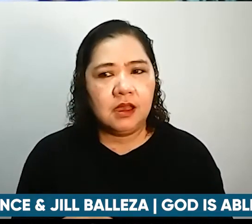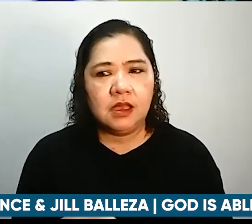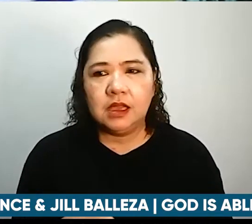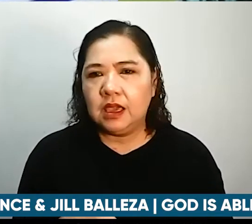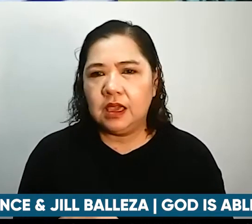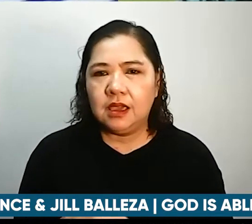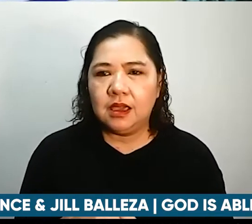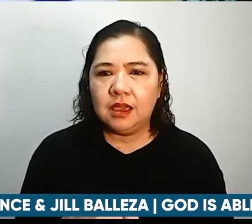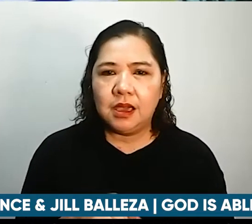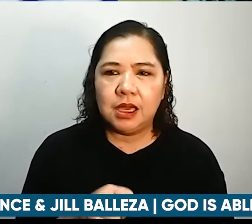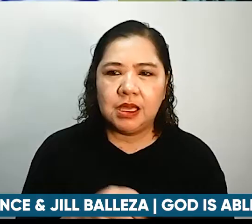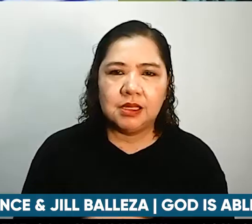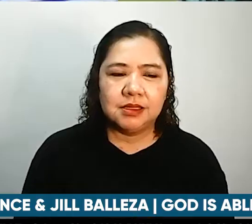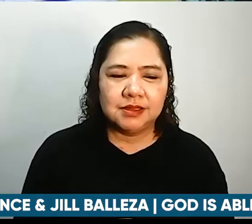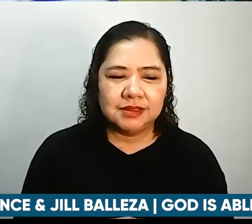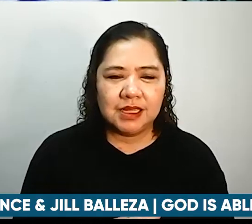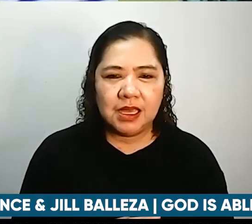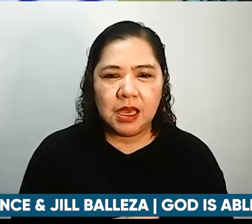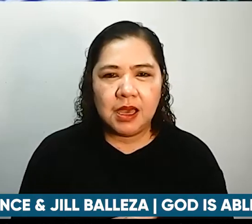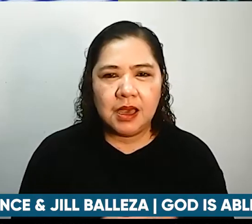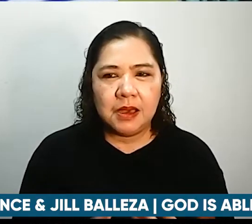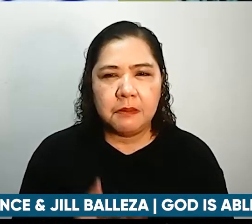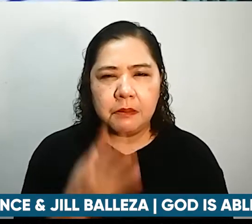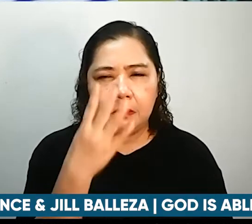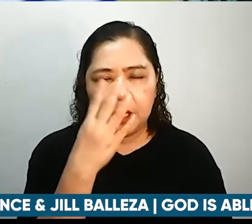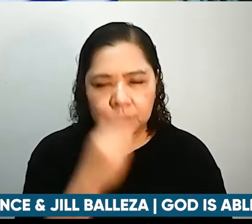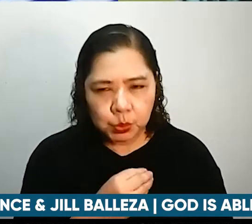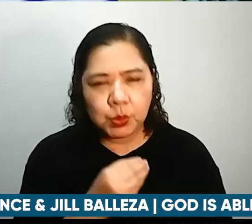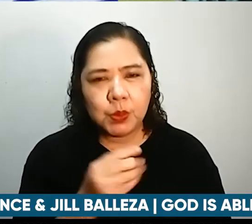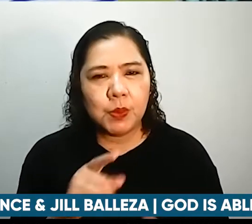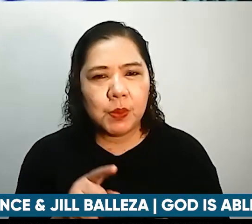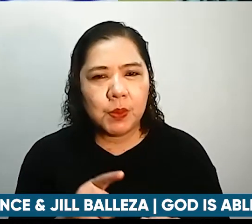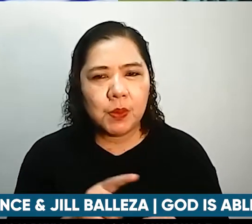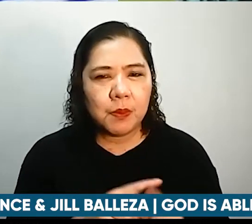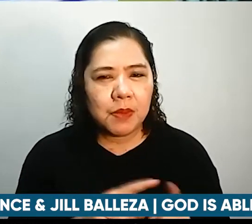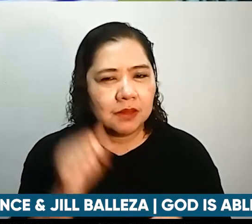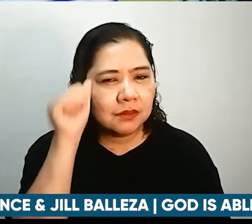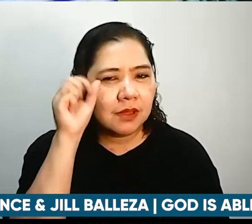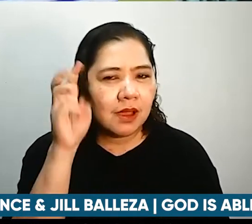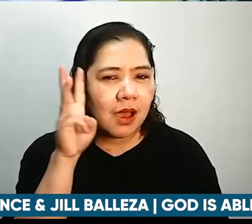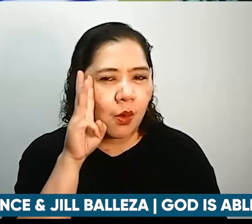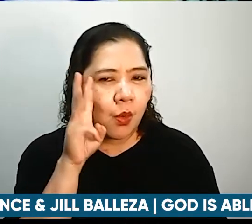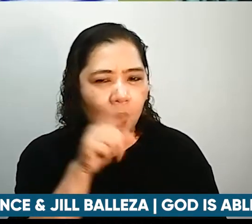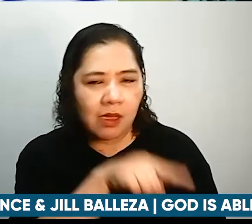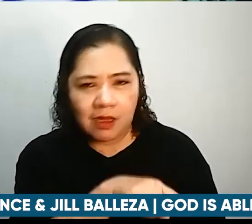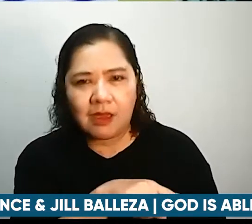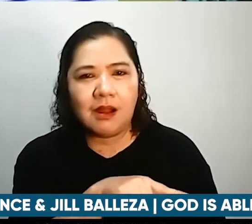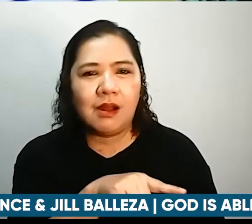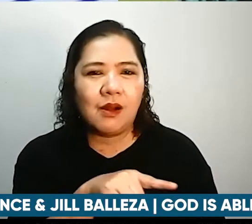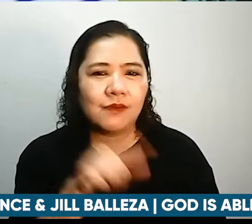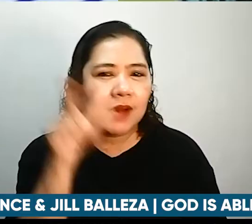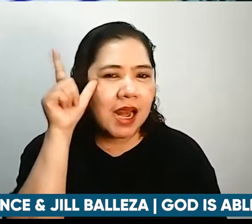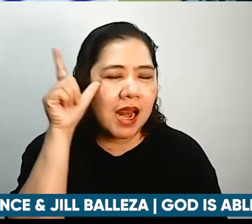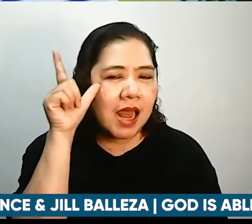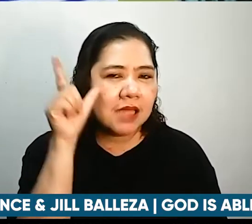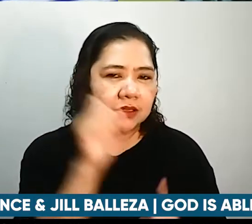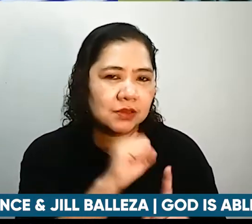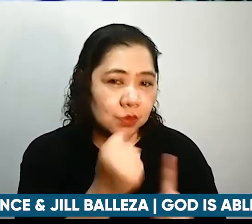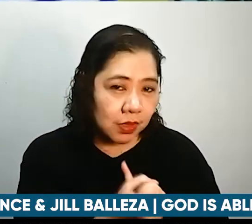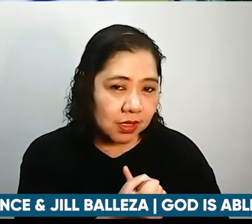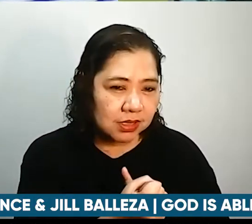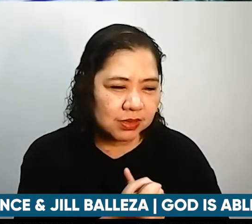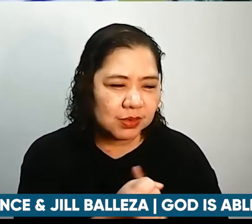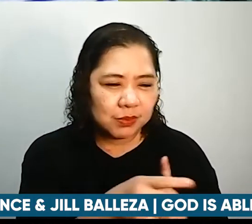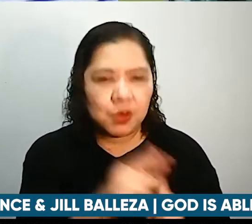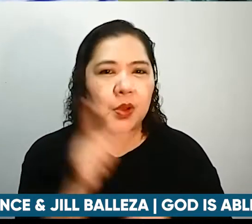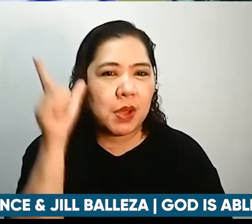aware pa rin ako. Yon. Kasi nga si Lance kailangan niyang tumagilid sa kama every now and then dahil nananakit yung